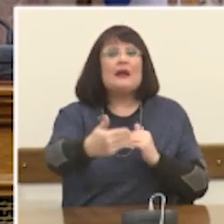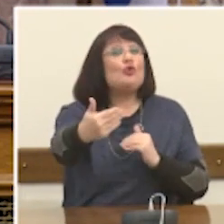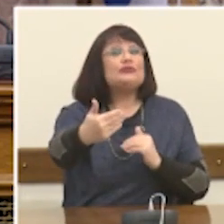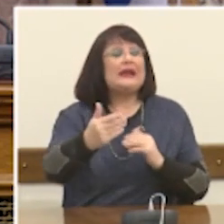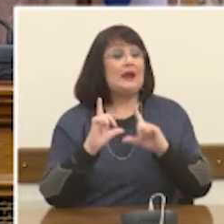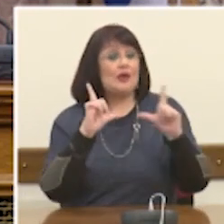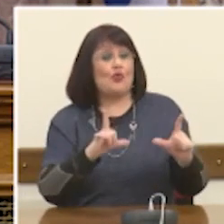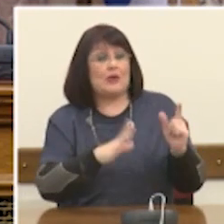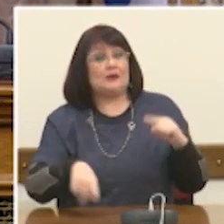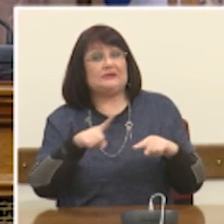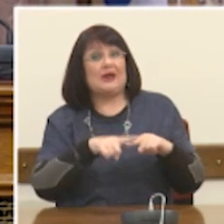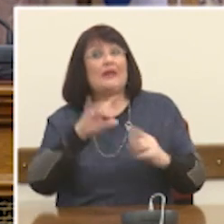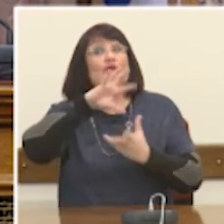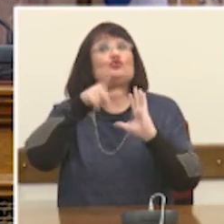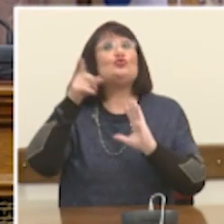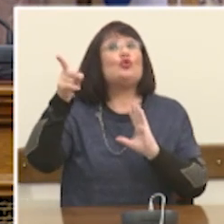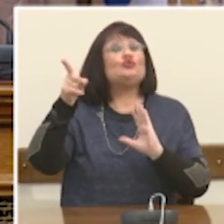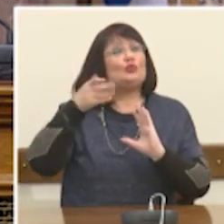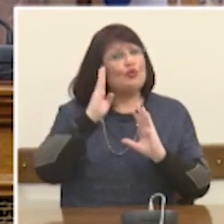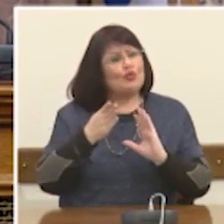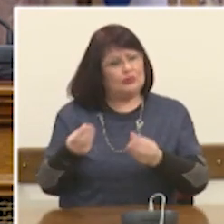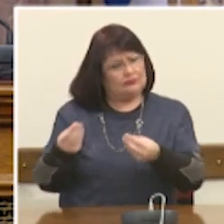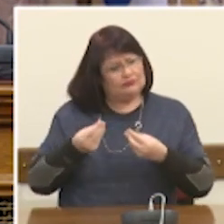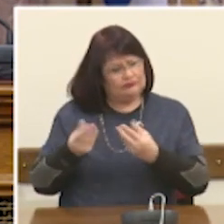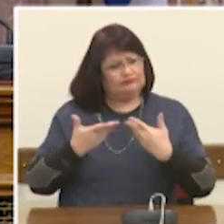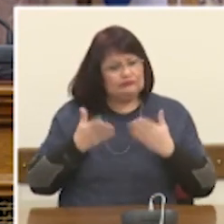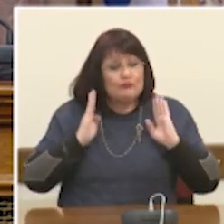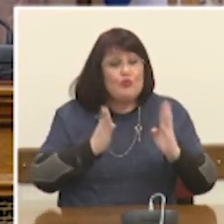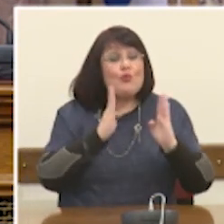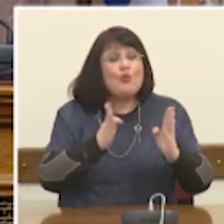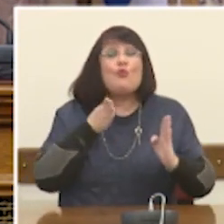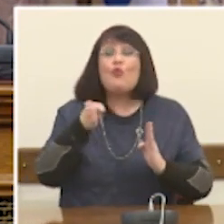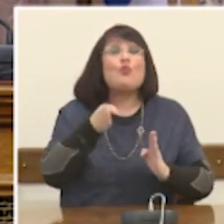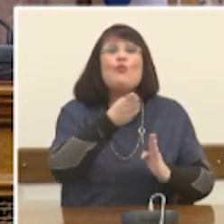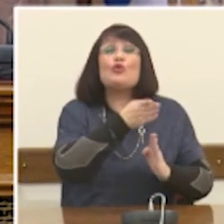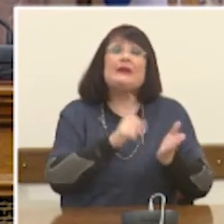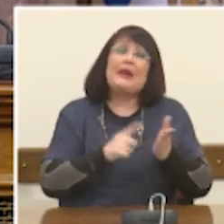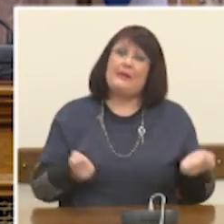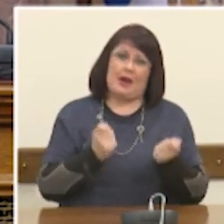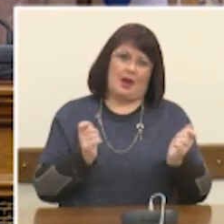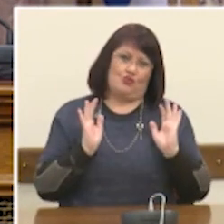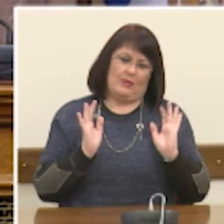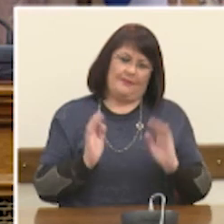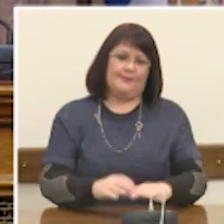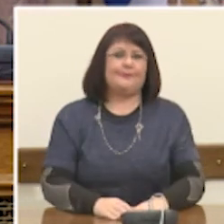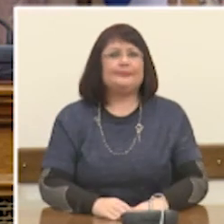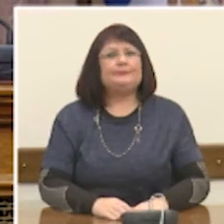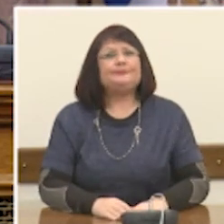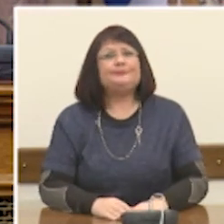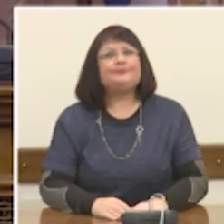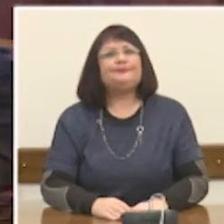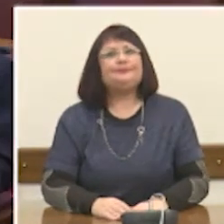Δίνουν, ωστόσο, και τις κατευθύνσεις, πως τις οποίες πρέπει να στραφούμε ενώπιον αυτής της διαδρομής.